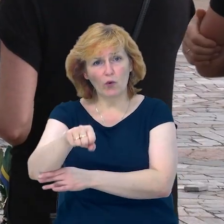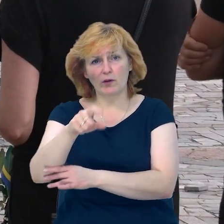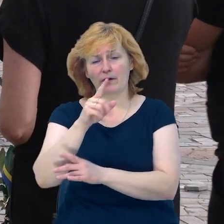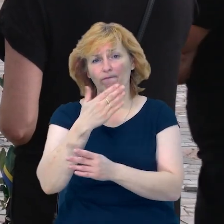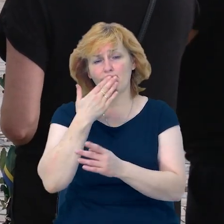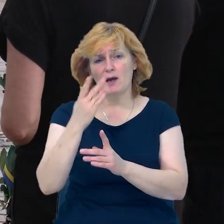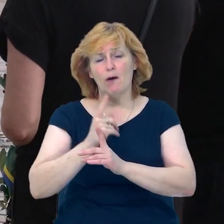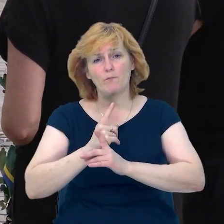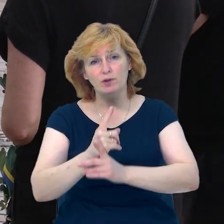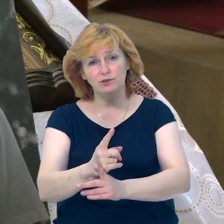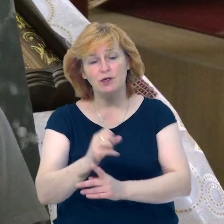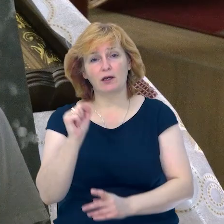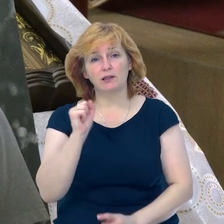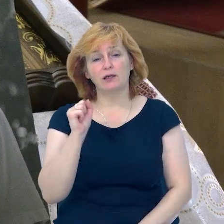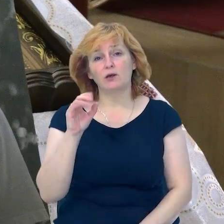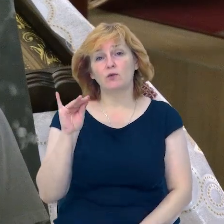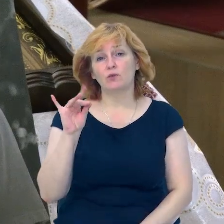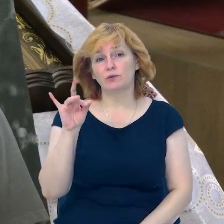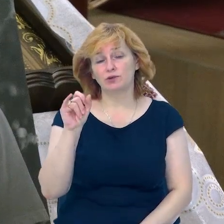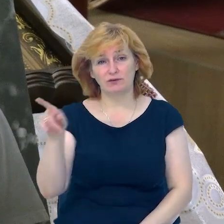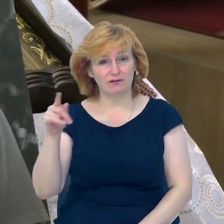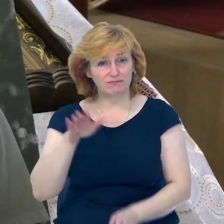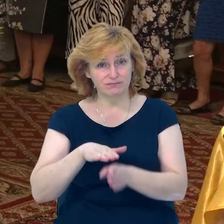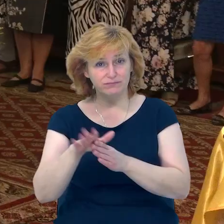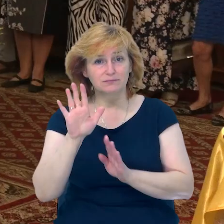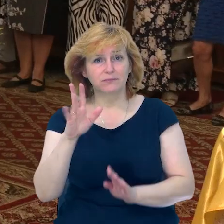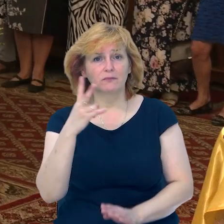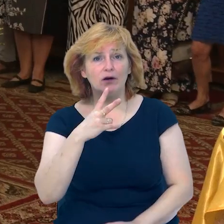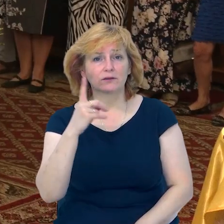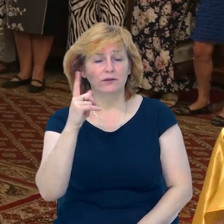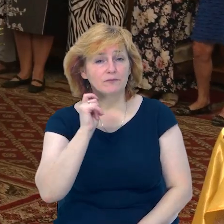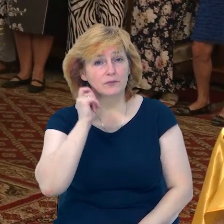прощаються з лейтенантом Андрієм Юрченком. Йому був 21 рік.